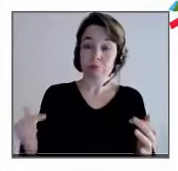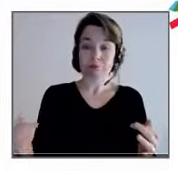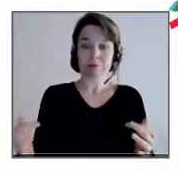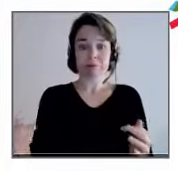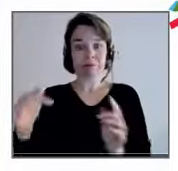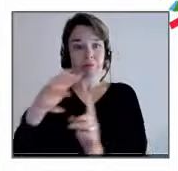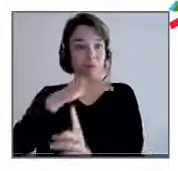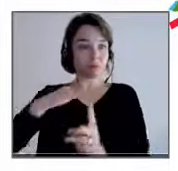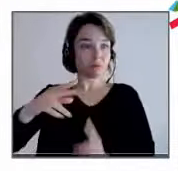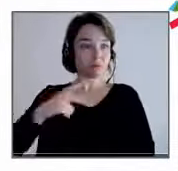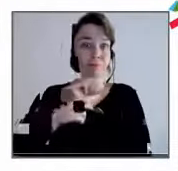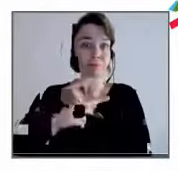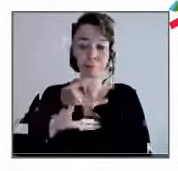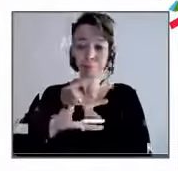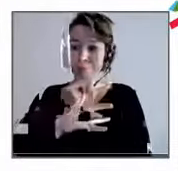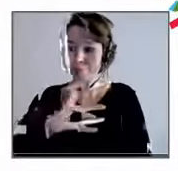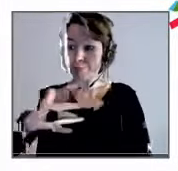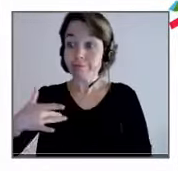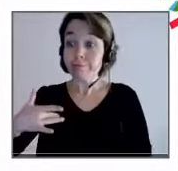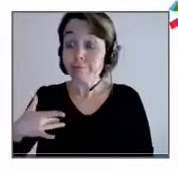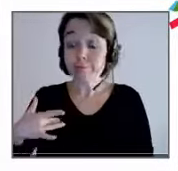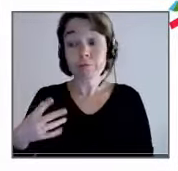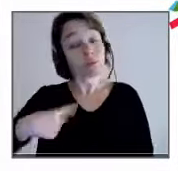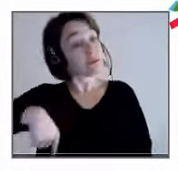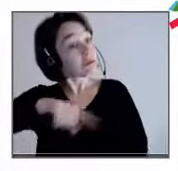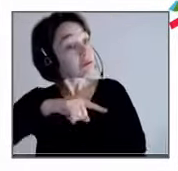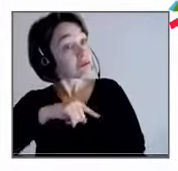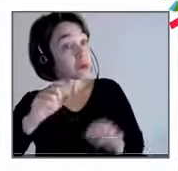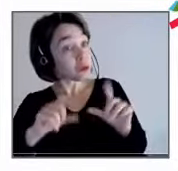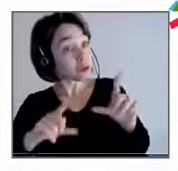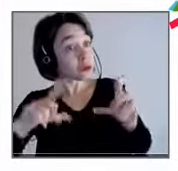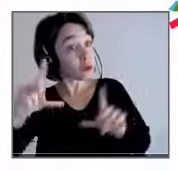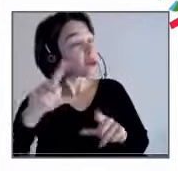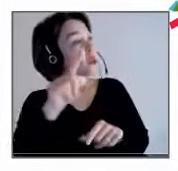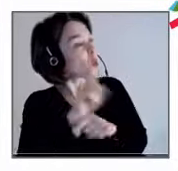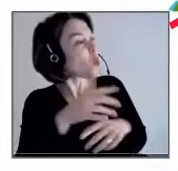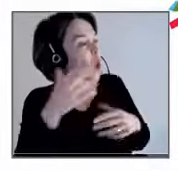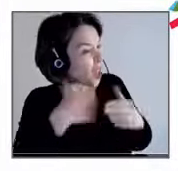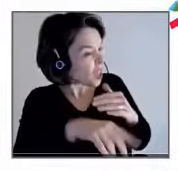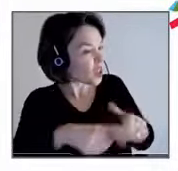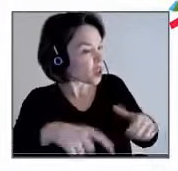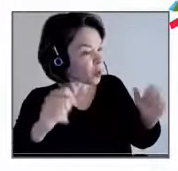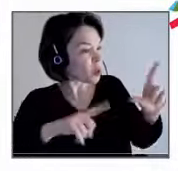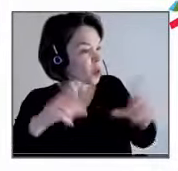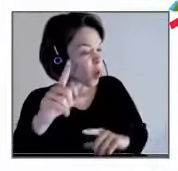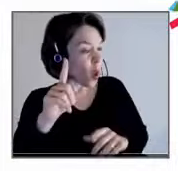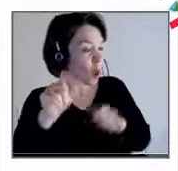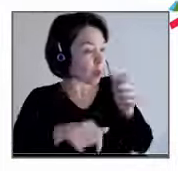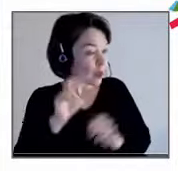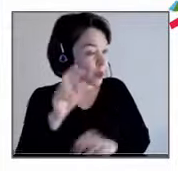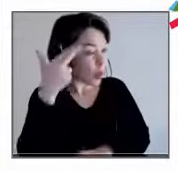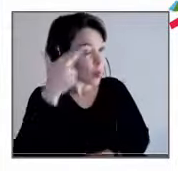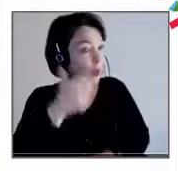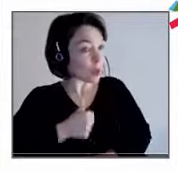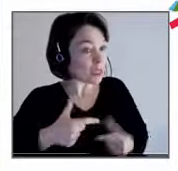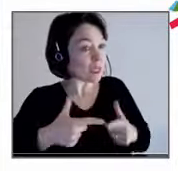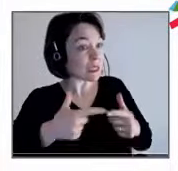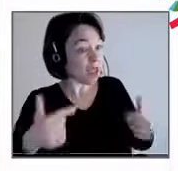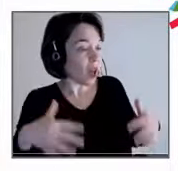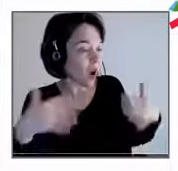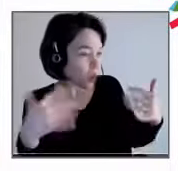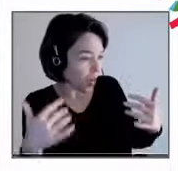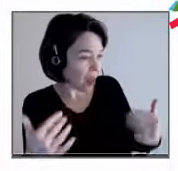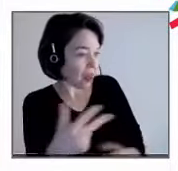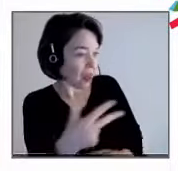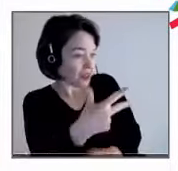critiquer Orange et les suicides et la souffrance au travail si l'objet, le but de l'entreprise, c'est de faire de l'argent. Donc, moi,